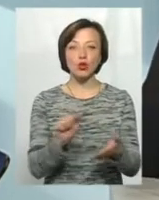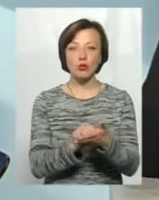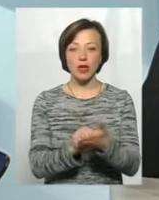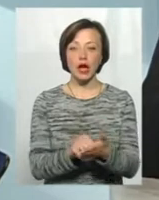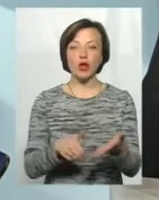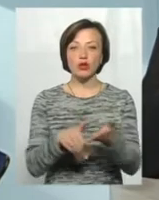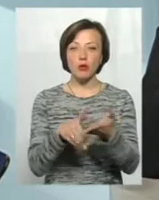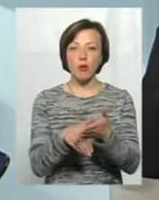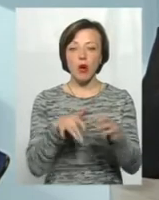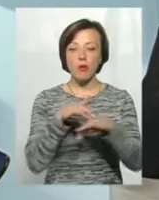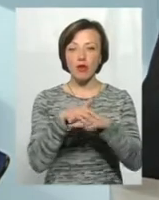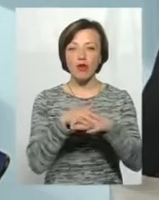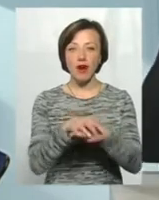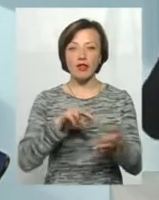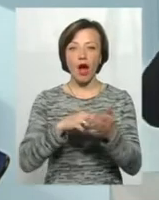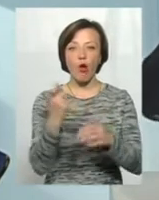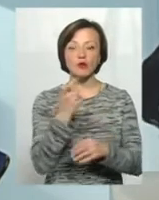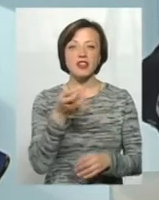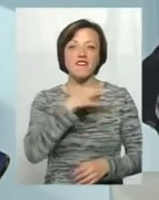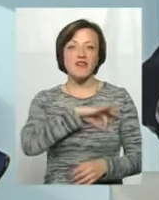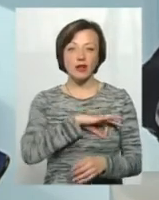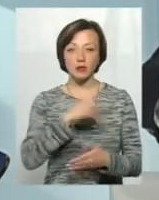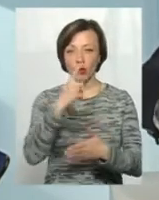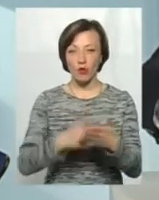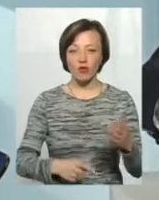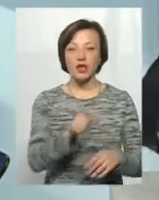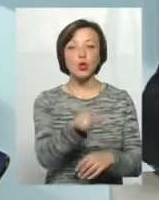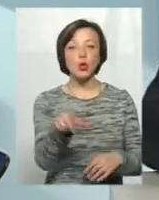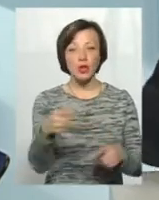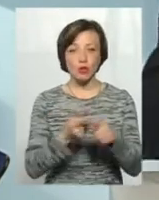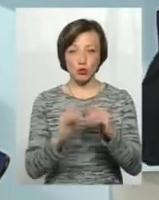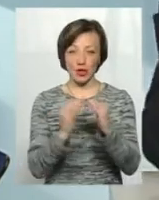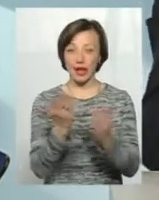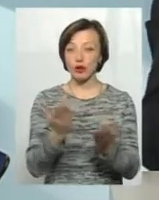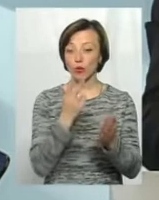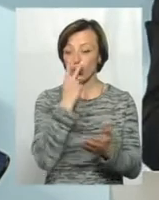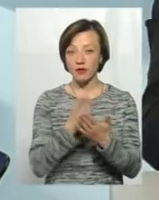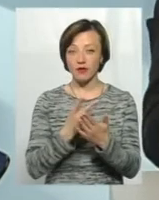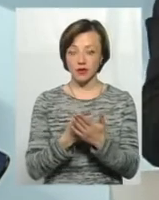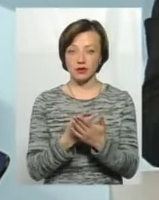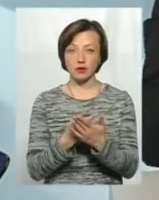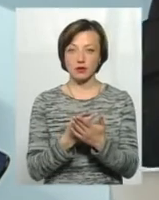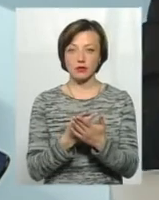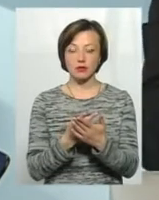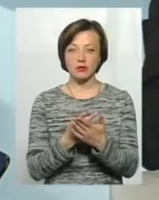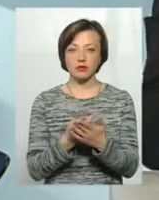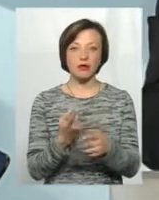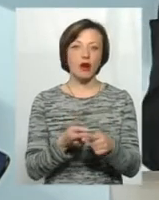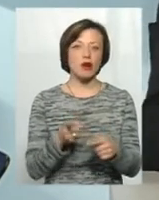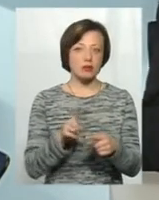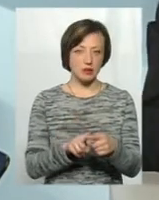економічний ефект для того, щоб переконати співмешканців цього будинку. Тому що, якщо подивитися, ну, це ж